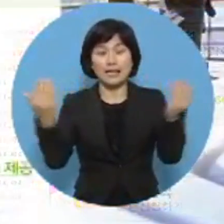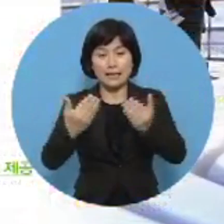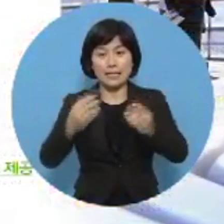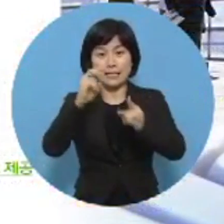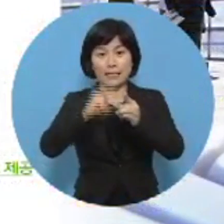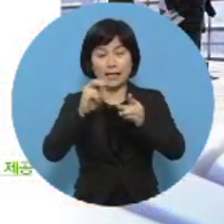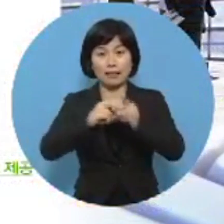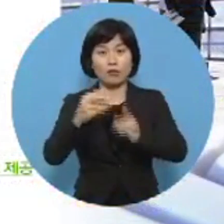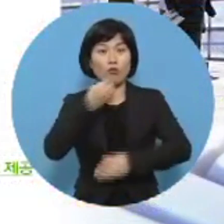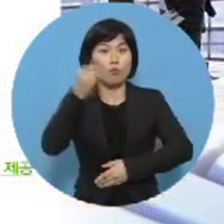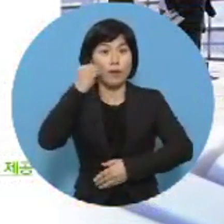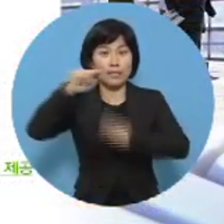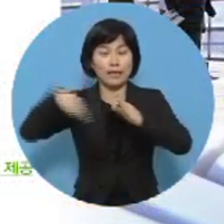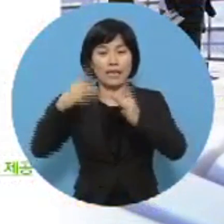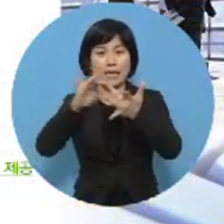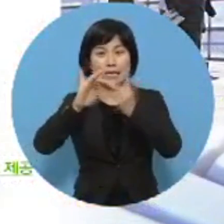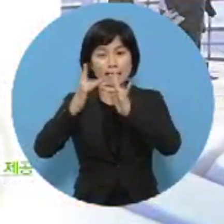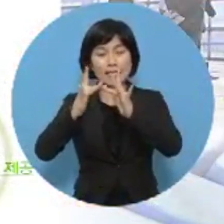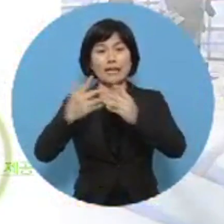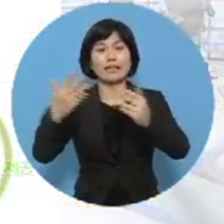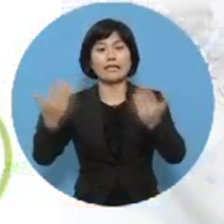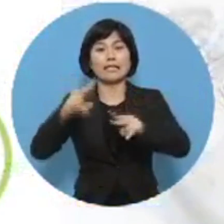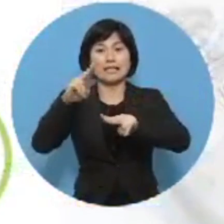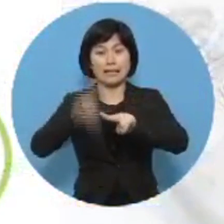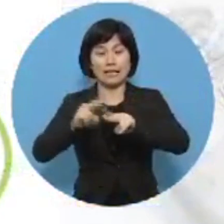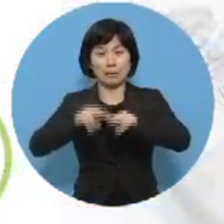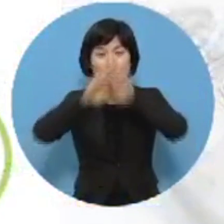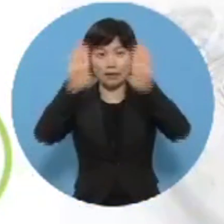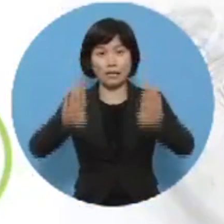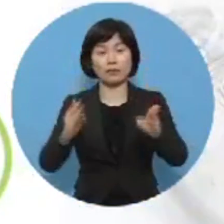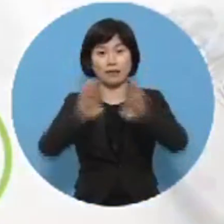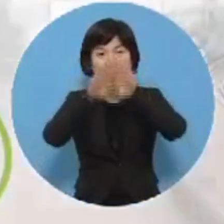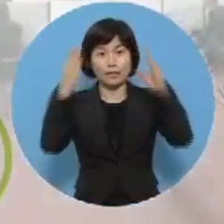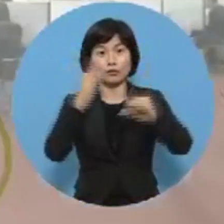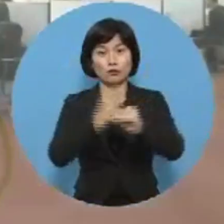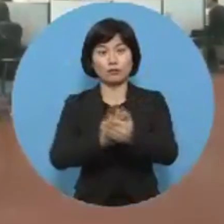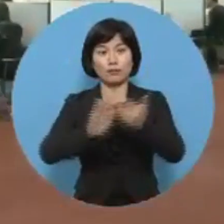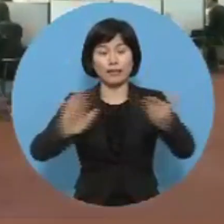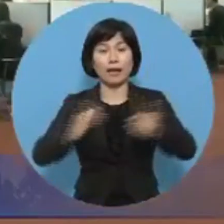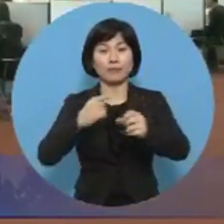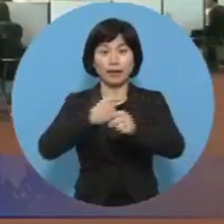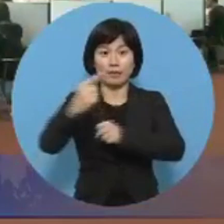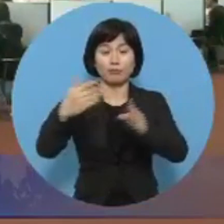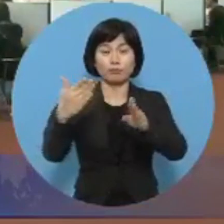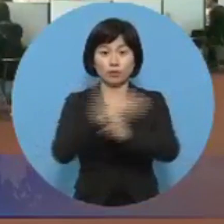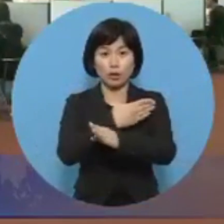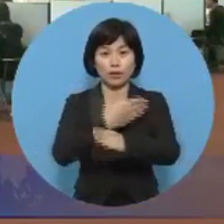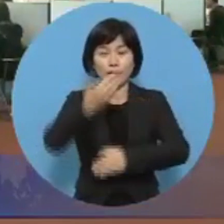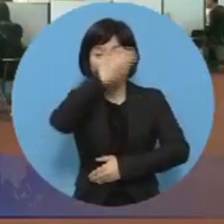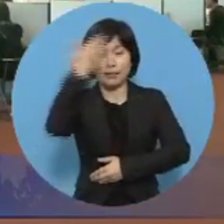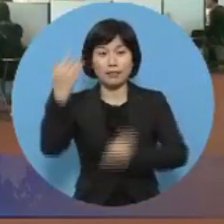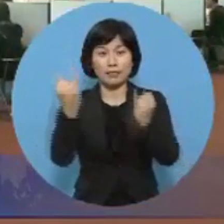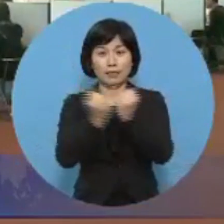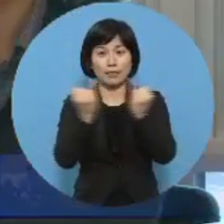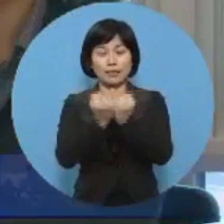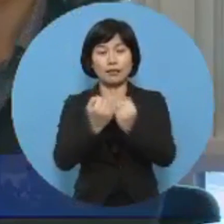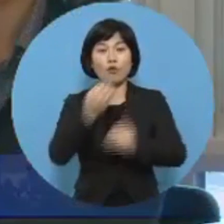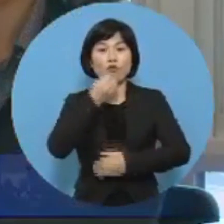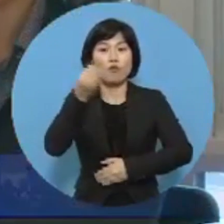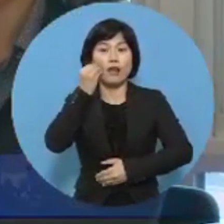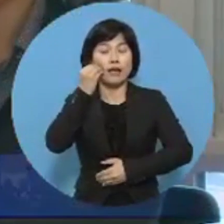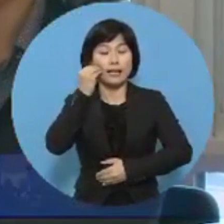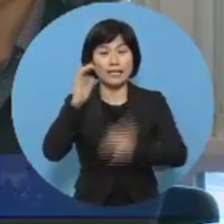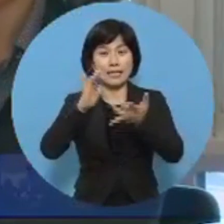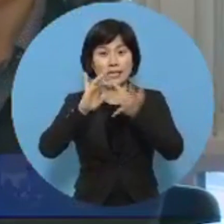여성 온라인 일자리 박람회를 개선했습니다. 내년부터는 청년 여성 온라인 일자리 박람회를